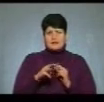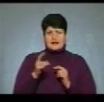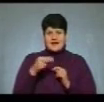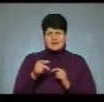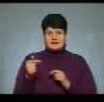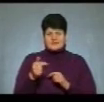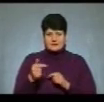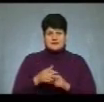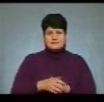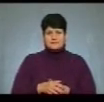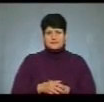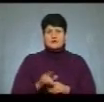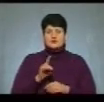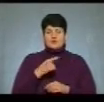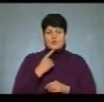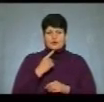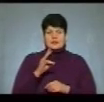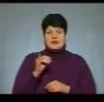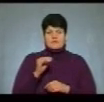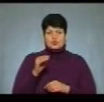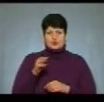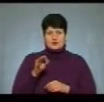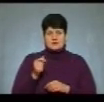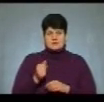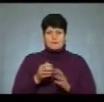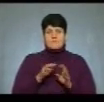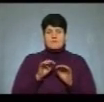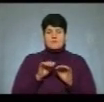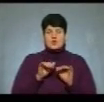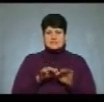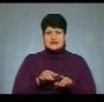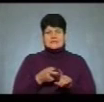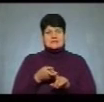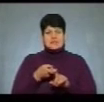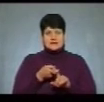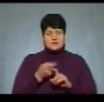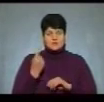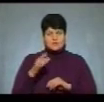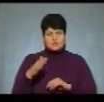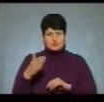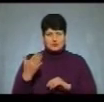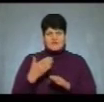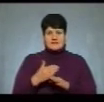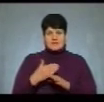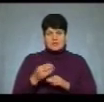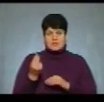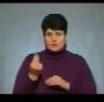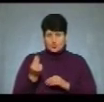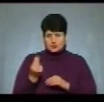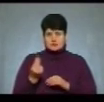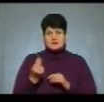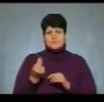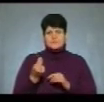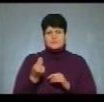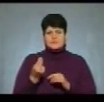Ось що про таку рекомендацію кажуть у «Нафтогазі». «Процес буде залежати з одного боку, як від виділення коштів через фінансовий план